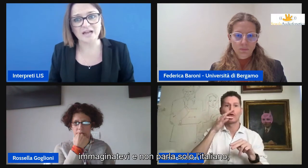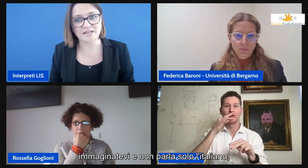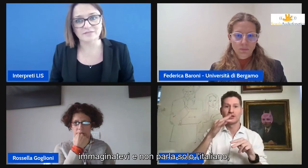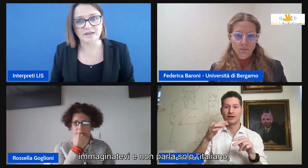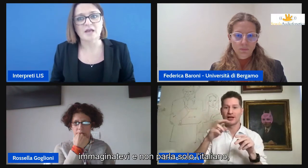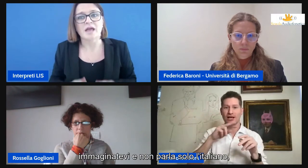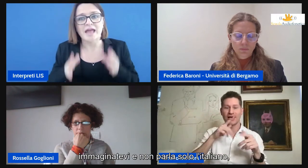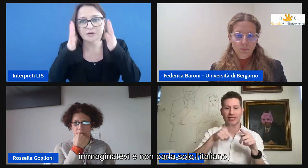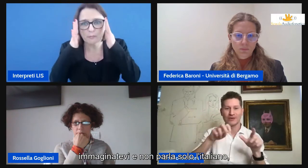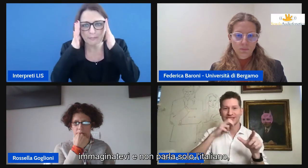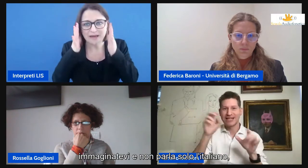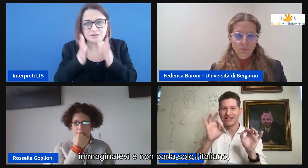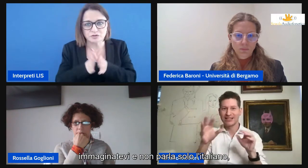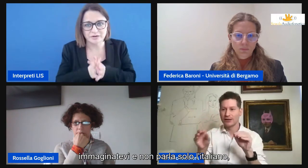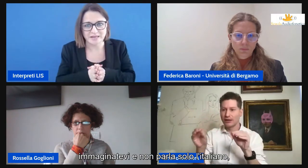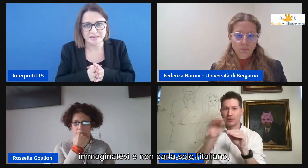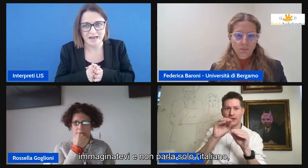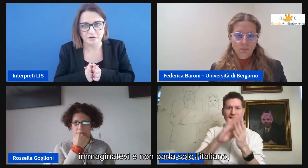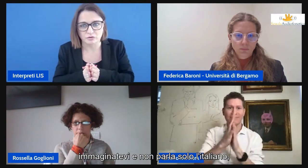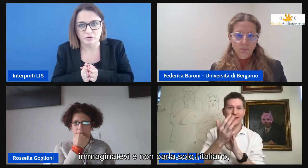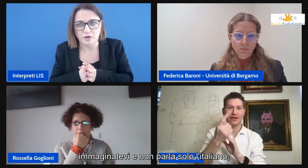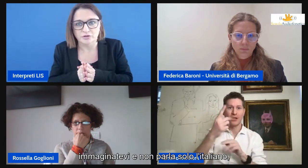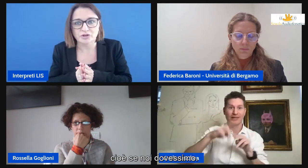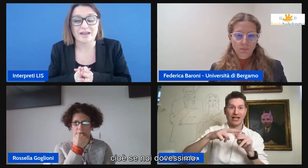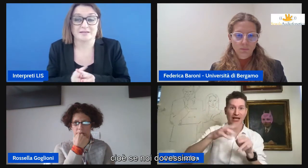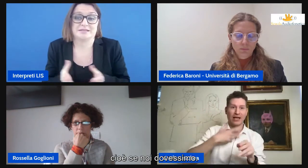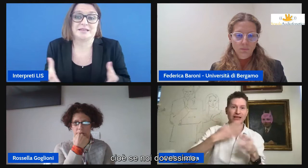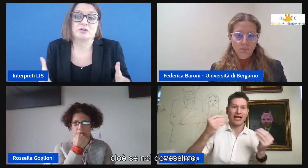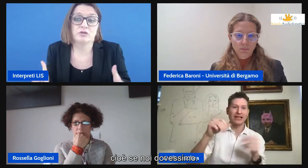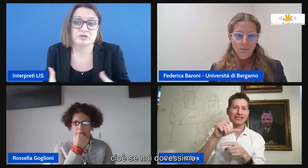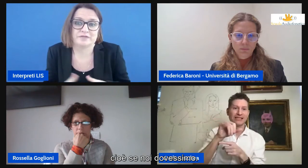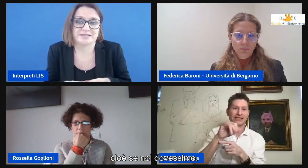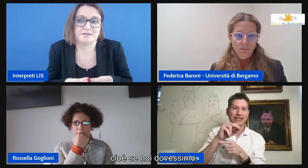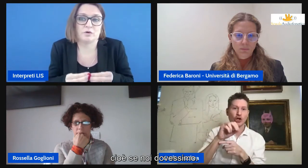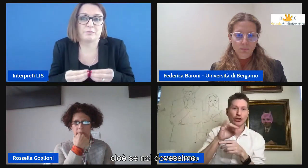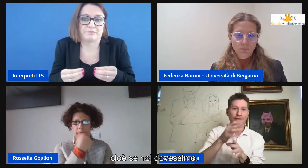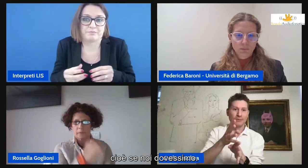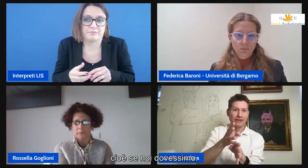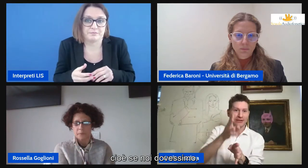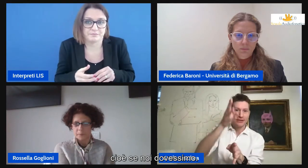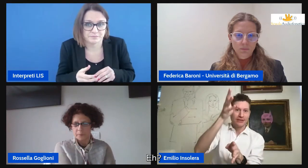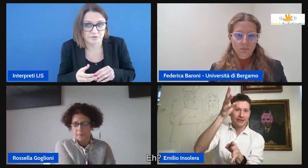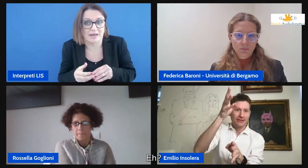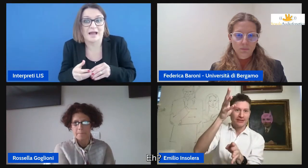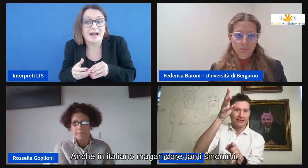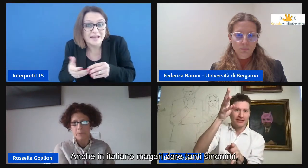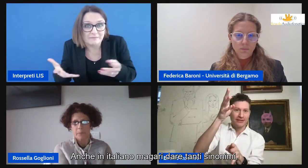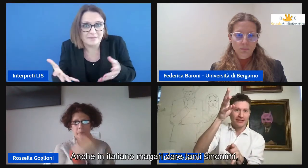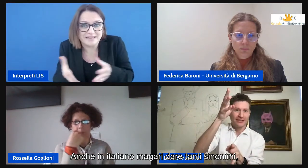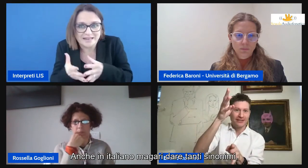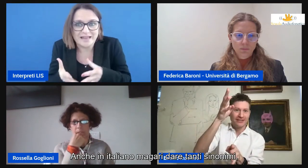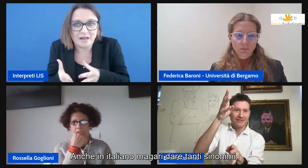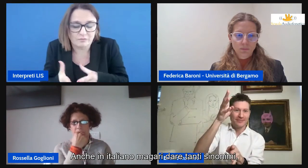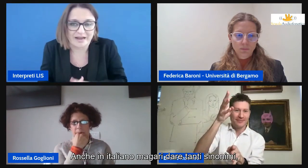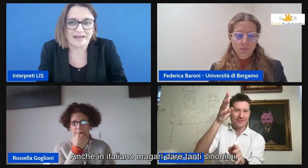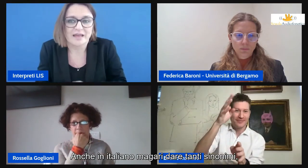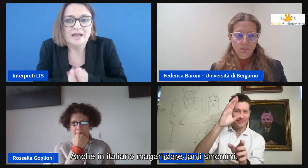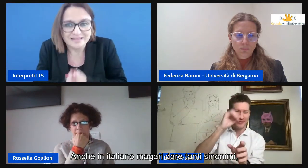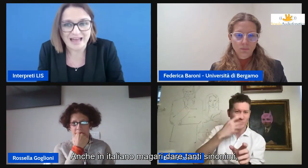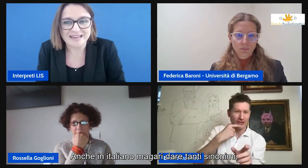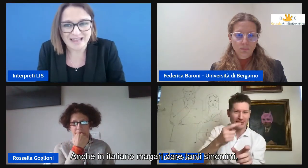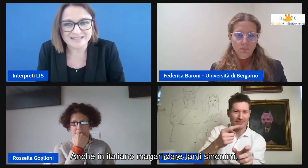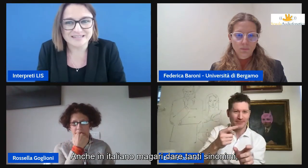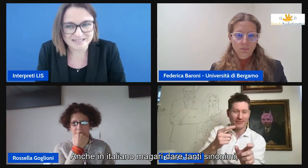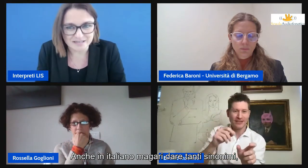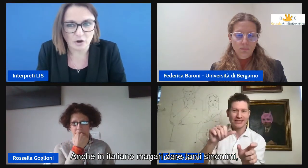immaginatevi non parla solo l'italiano cioè se noi dovessimo anche in italiano magari